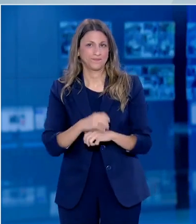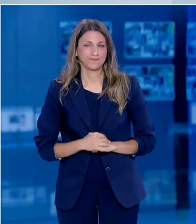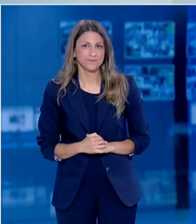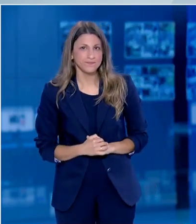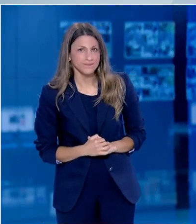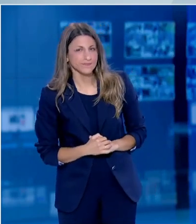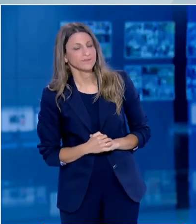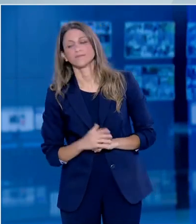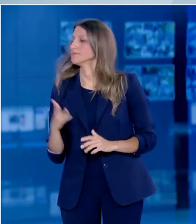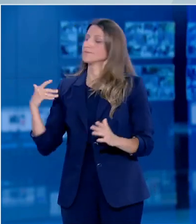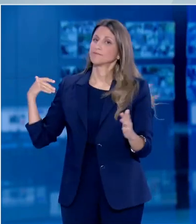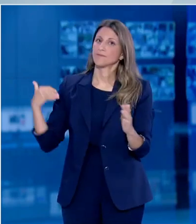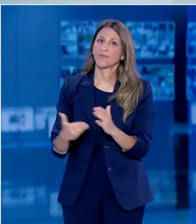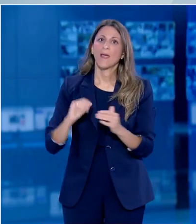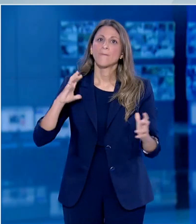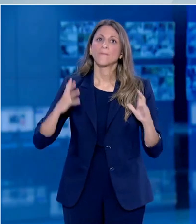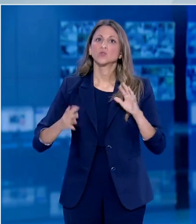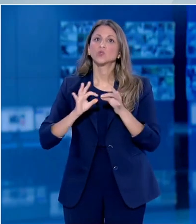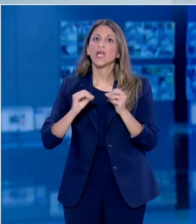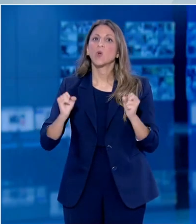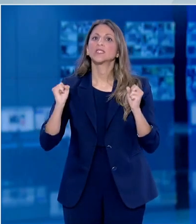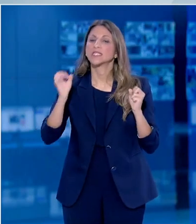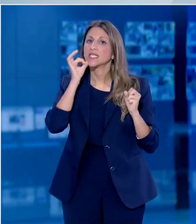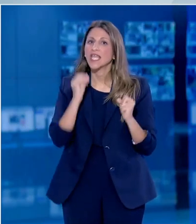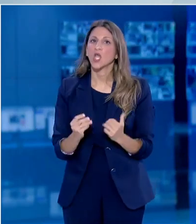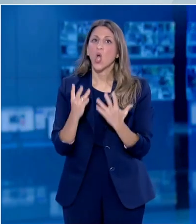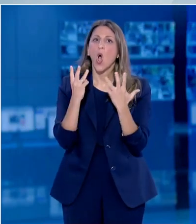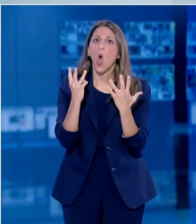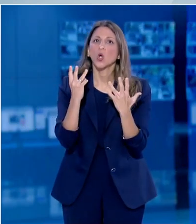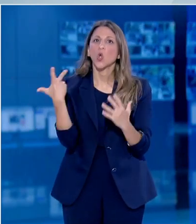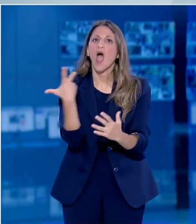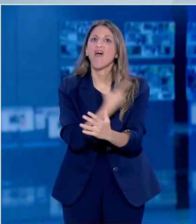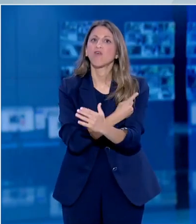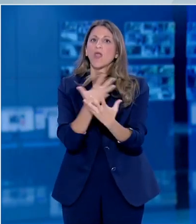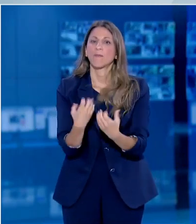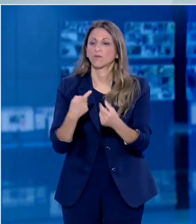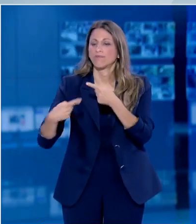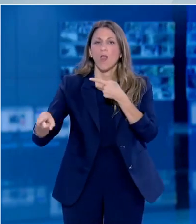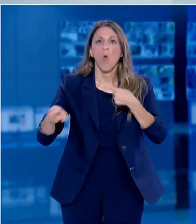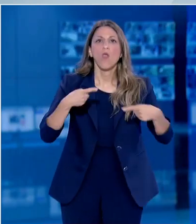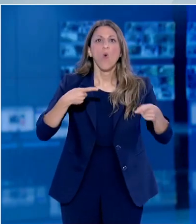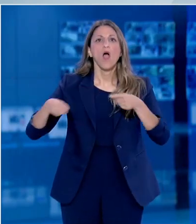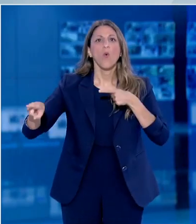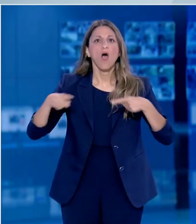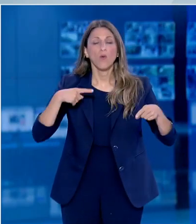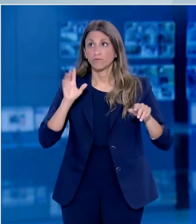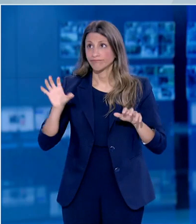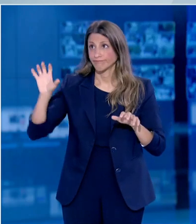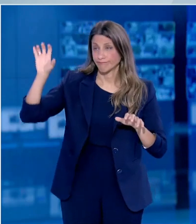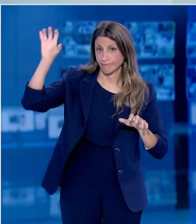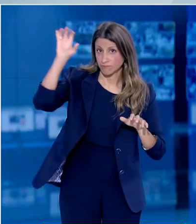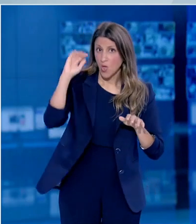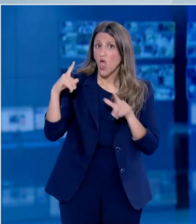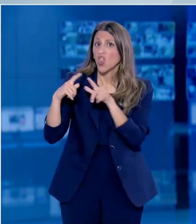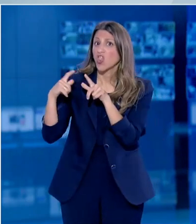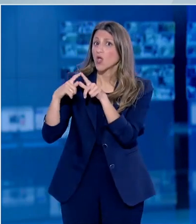Με τα τελευταία δεδομένα του Παγκόσμιου Οργανισμού Υγείας υπάρχουν τουλάχιστον οκτώ διαφορετικά εμβόλια με διαφορετικές τεχνολογίες που δοκιμάζονται αυτή τη στιγμή